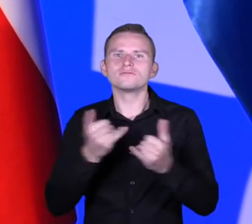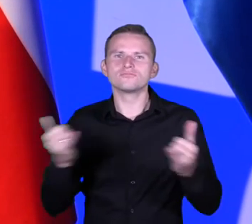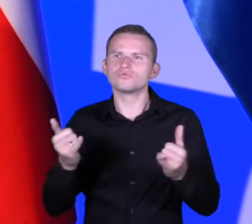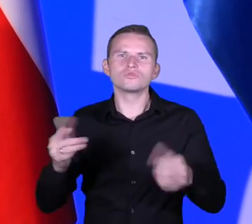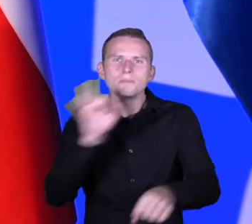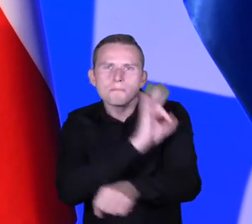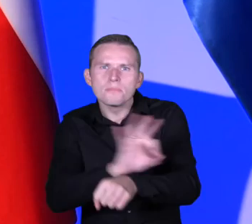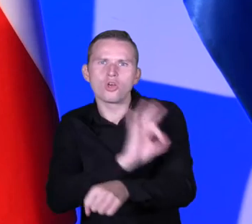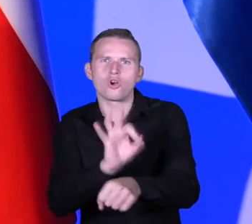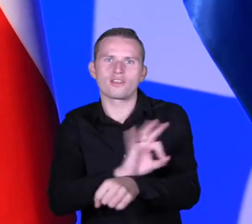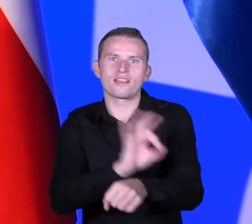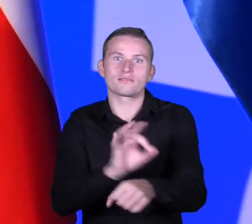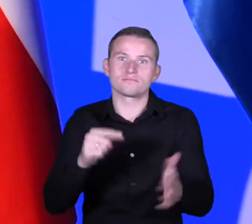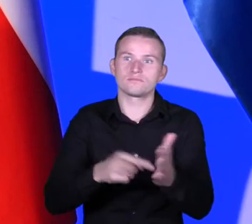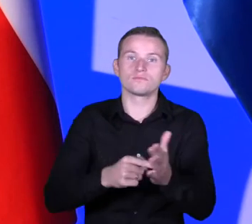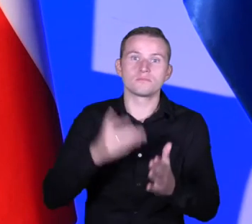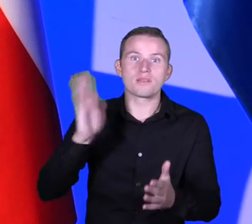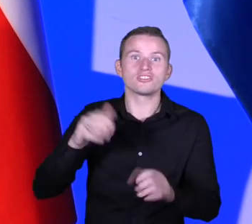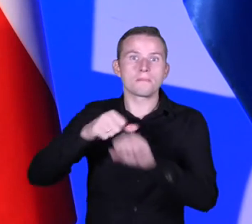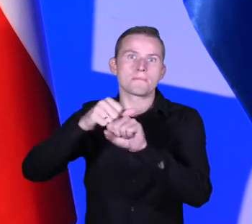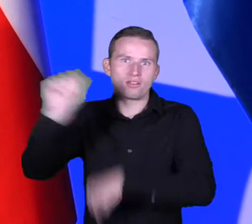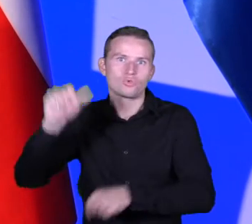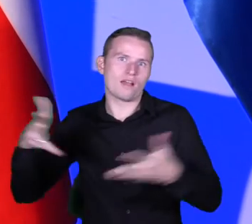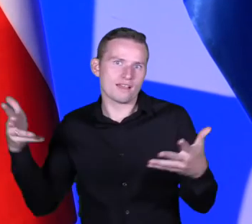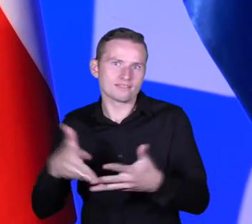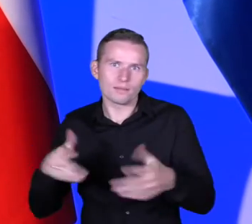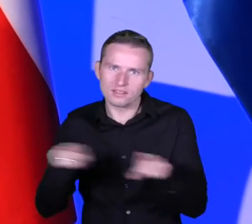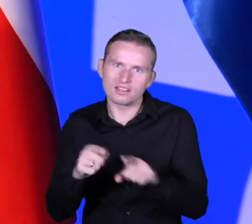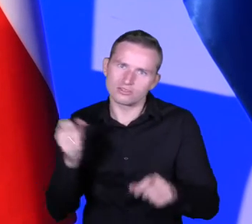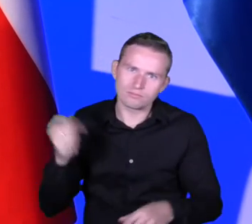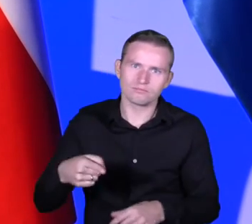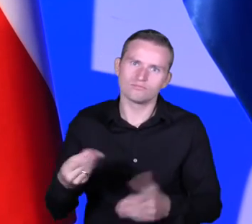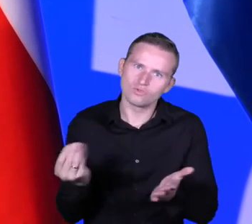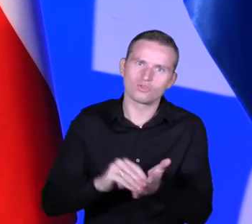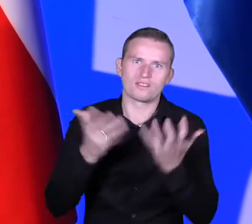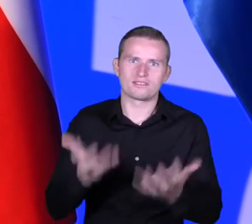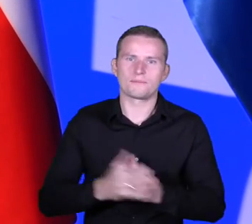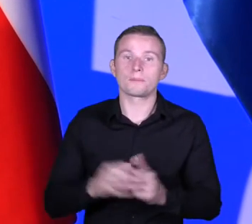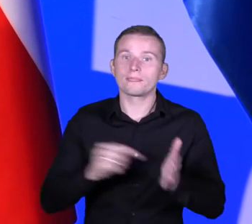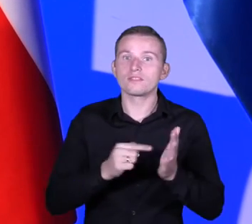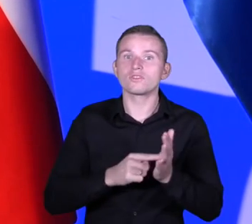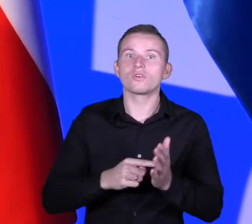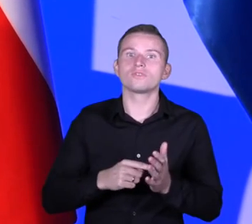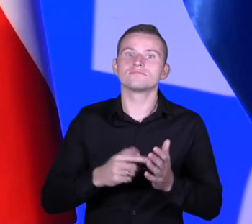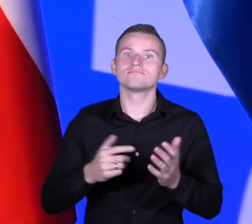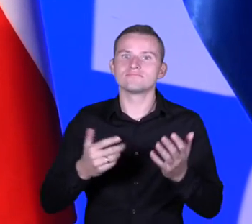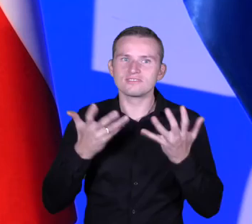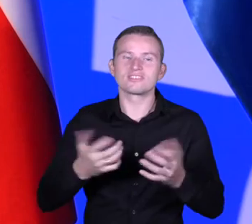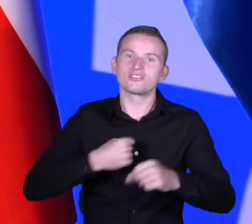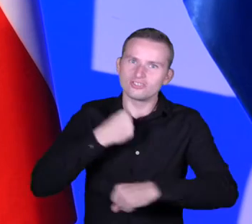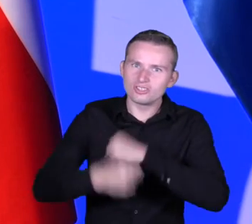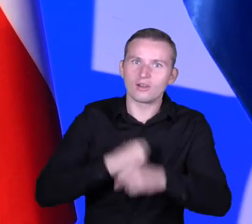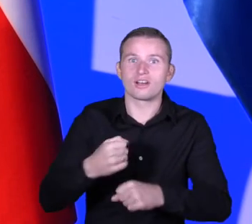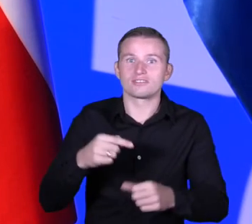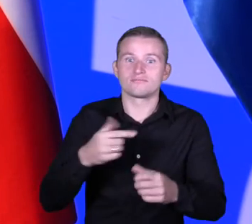był elementem egzaminacyjnym na maturze. I tutaj takie zagadnienia są prowadzone, dlatego tutaj chciałabym Państwu jeszcze